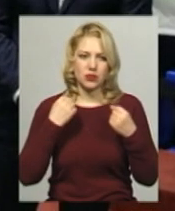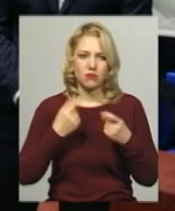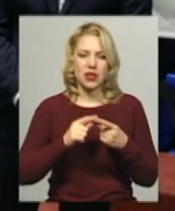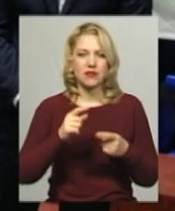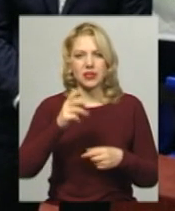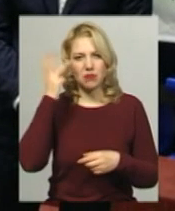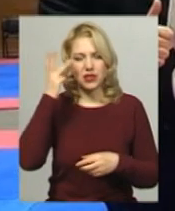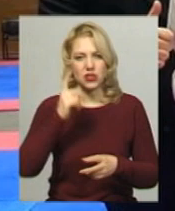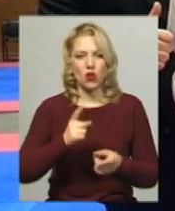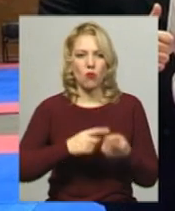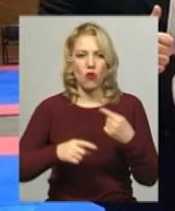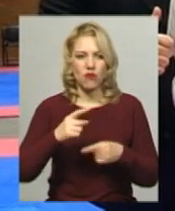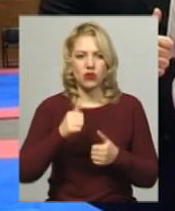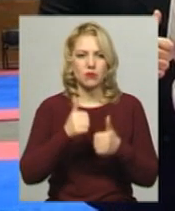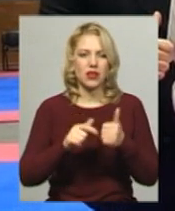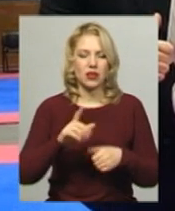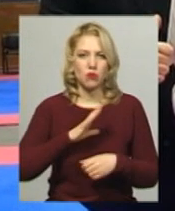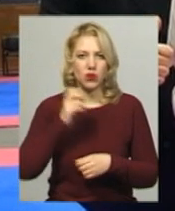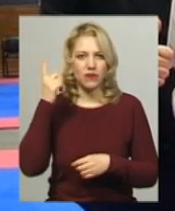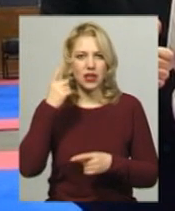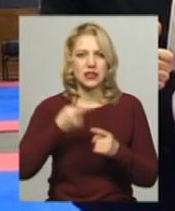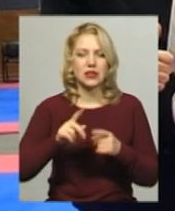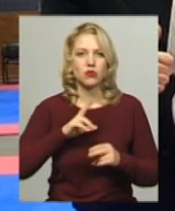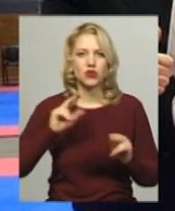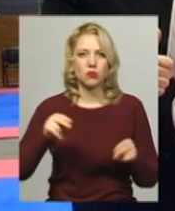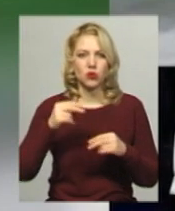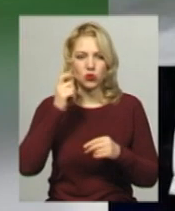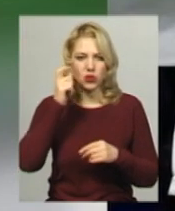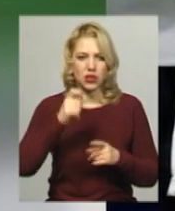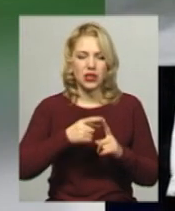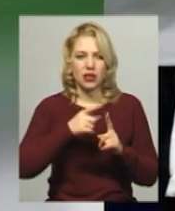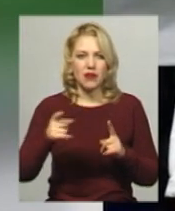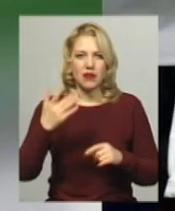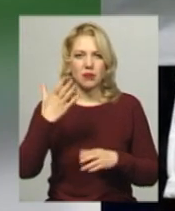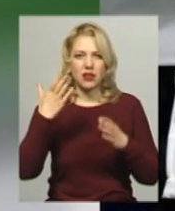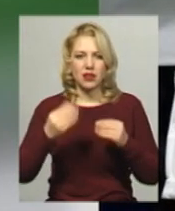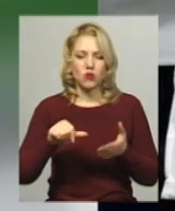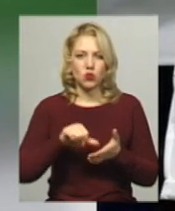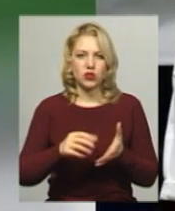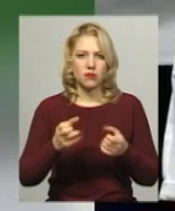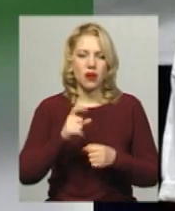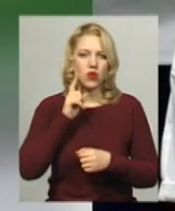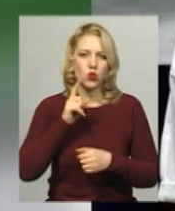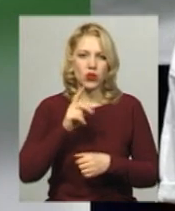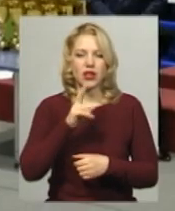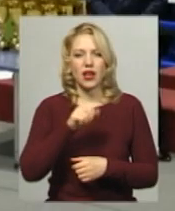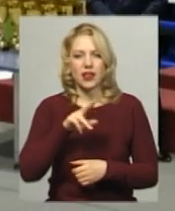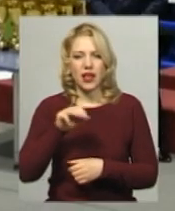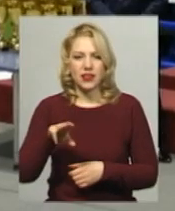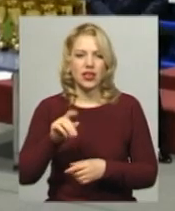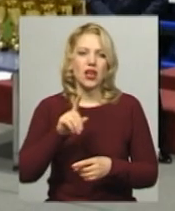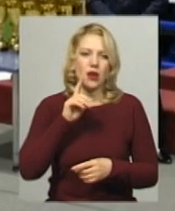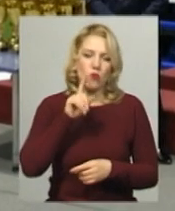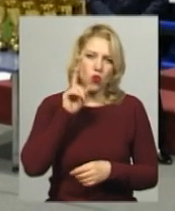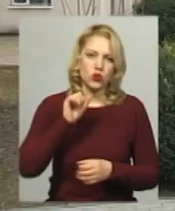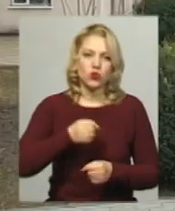повернулися зі змагання, які відбувалися в Харкові. Це був чемпіонат України. Тривавим п'ять днів участь брали юнаки, кадети, юніори, молодь